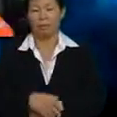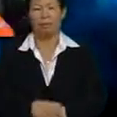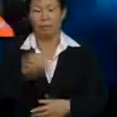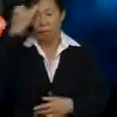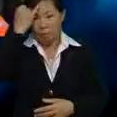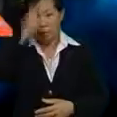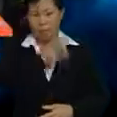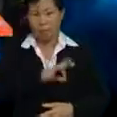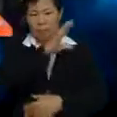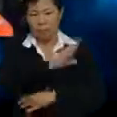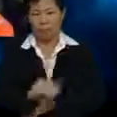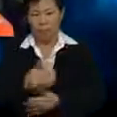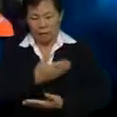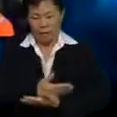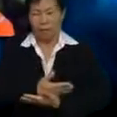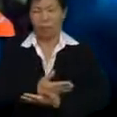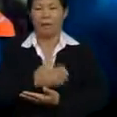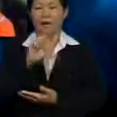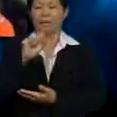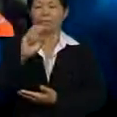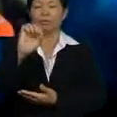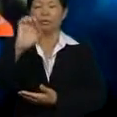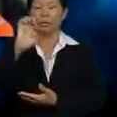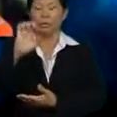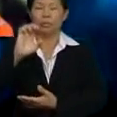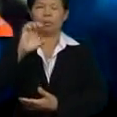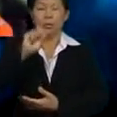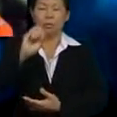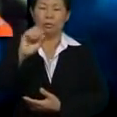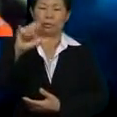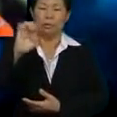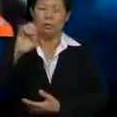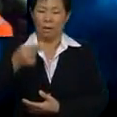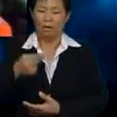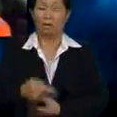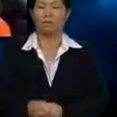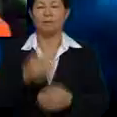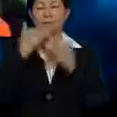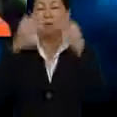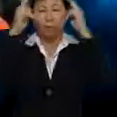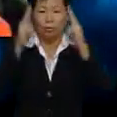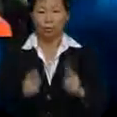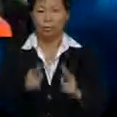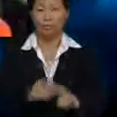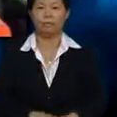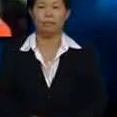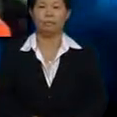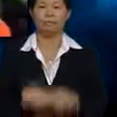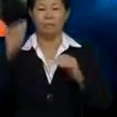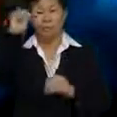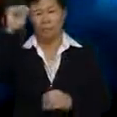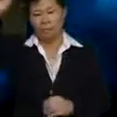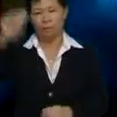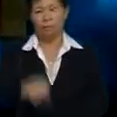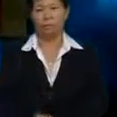yang bermanfaat Dan juga Anak yang soleh Itulah yang paling baiknya Ya Ustaz Terima kasih buat banyak Ustaz Assalamualaikum